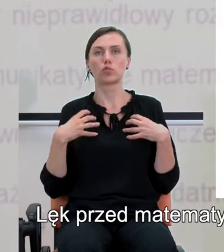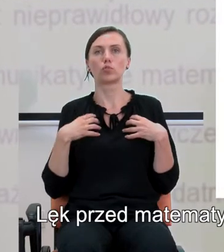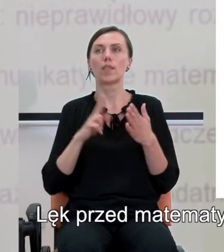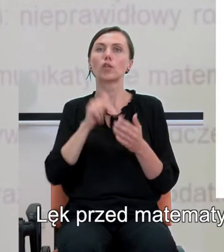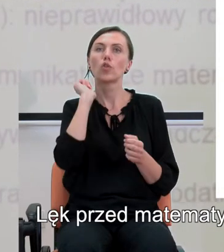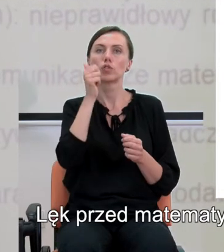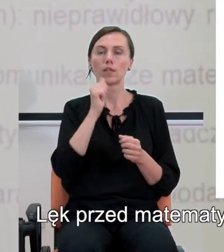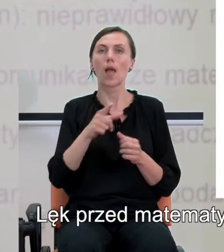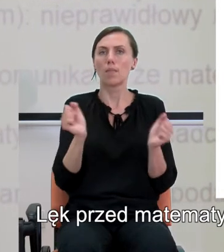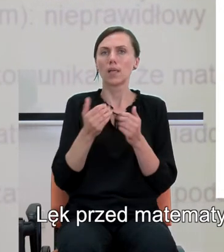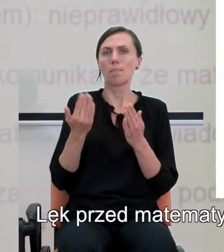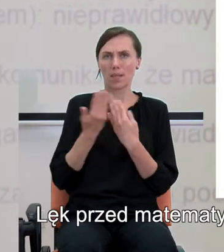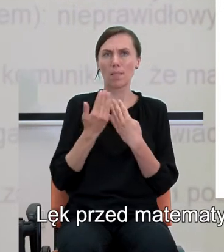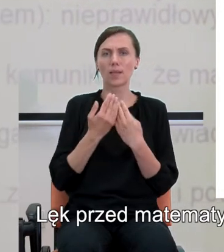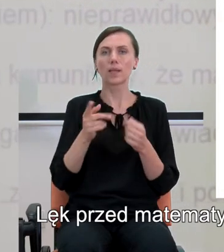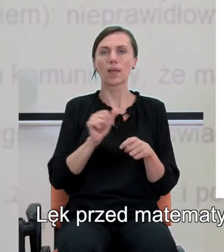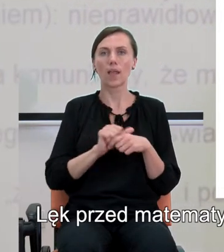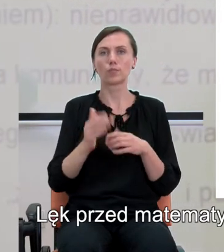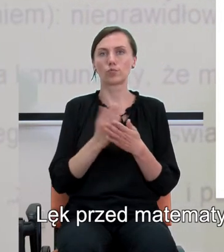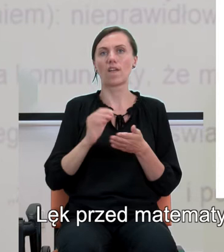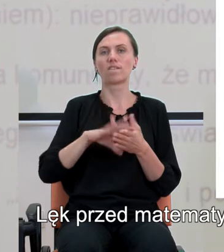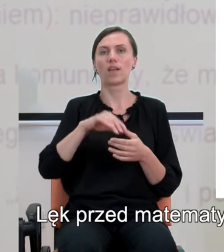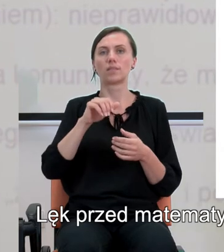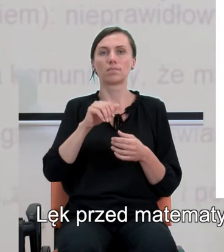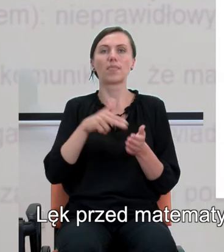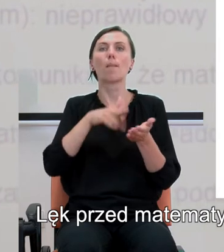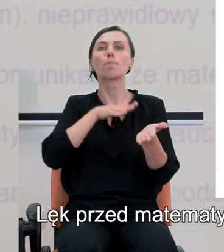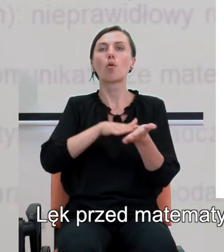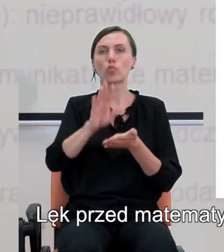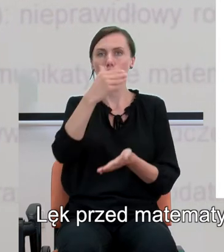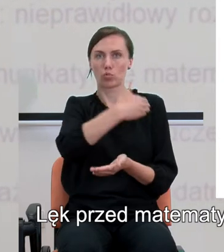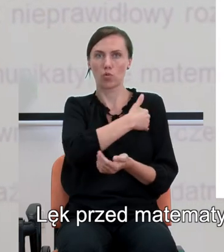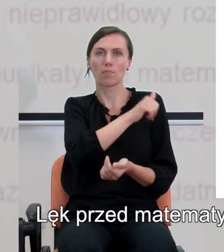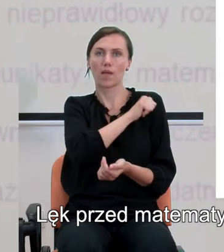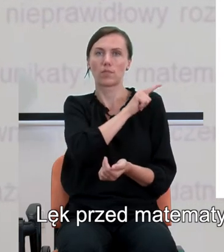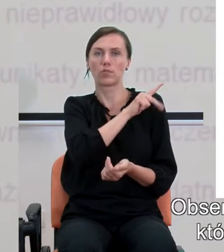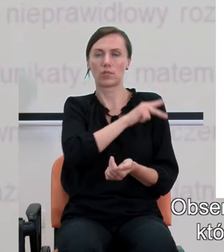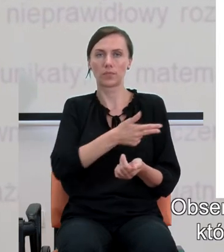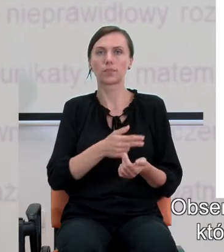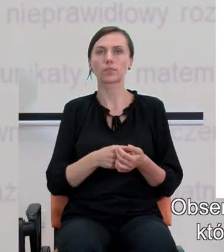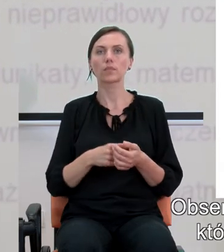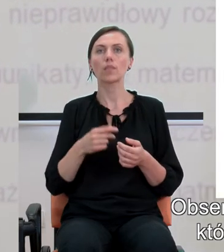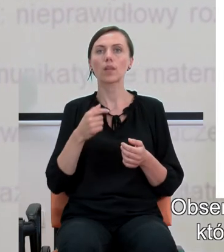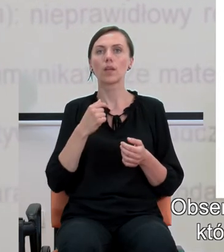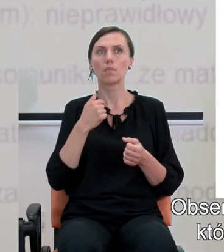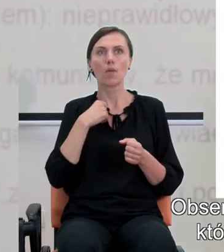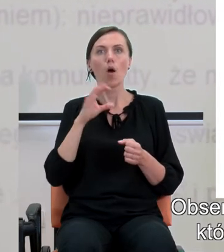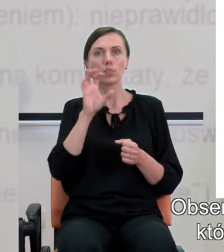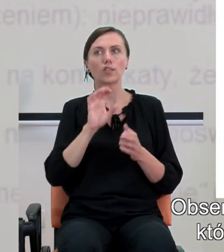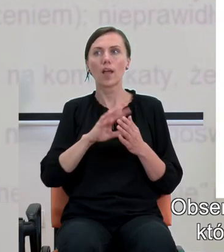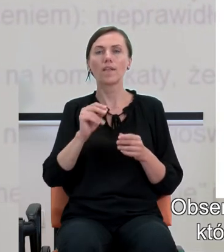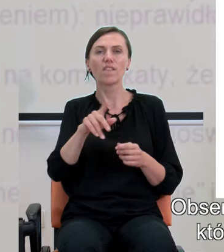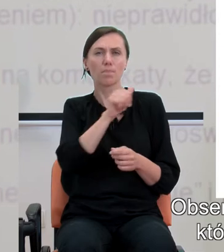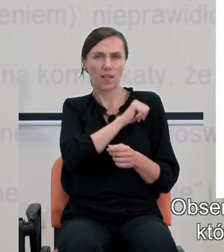Lęk przed matematyką występuje zazwyczaj już w pierwszych latach szkoły. Obserwuje się, że w